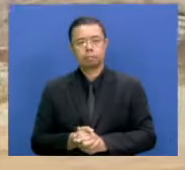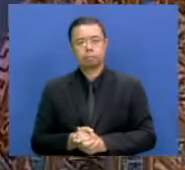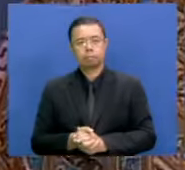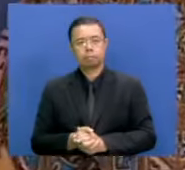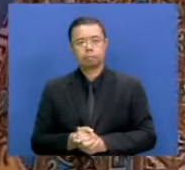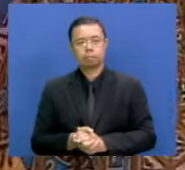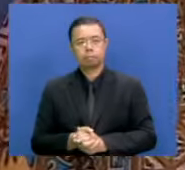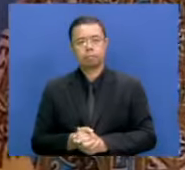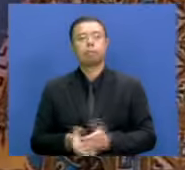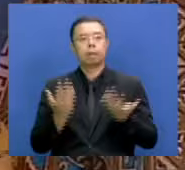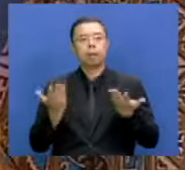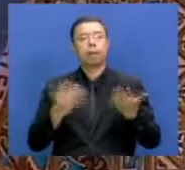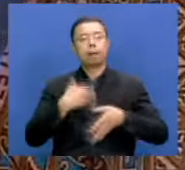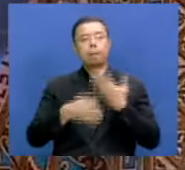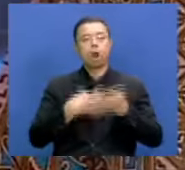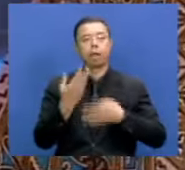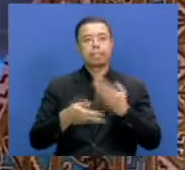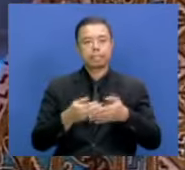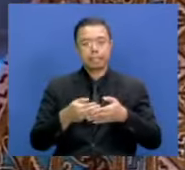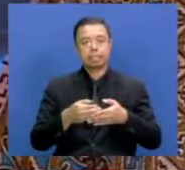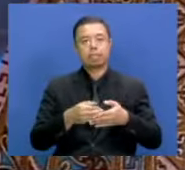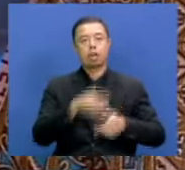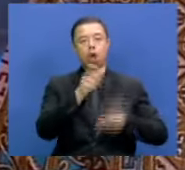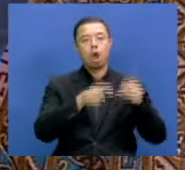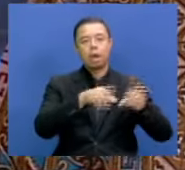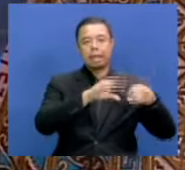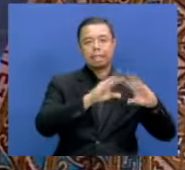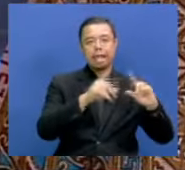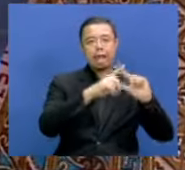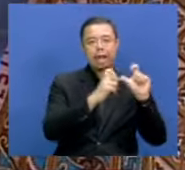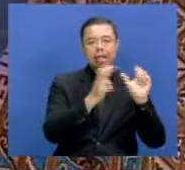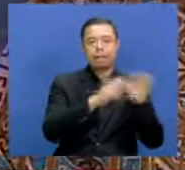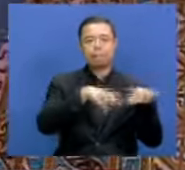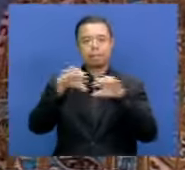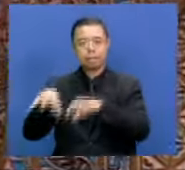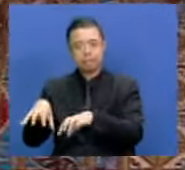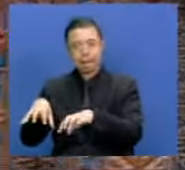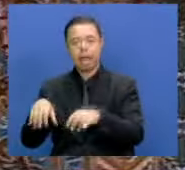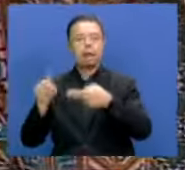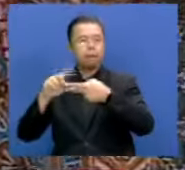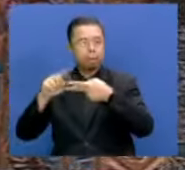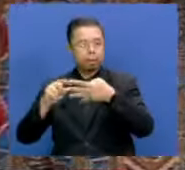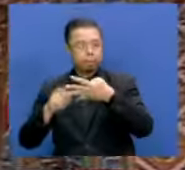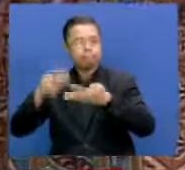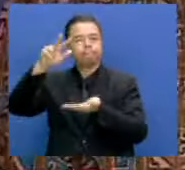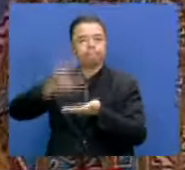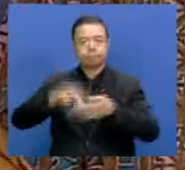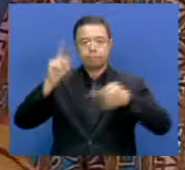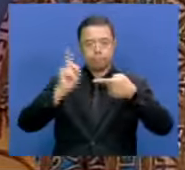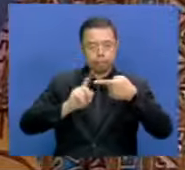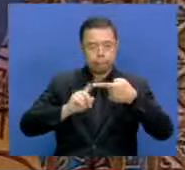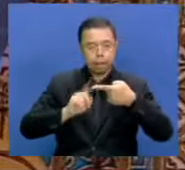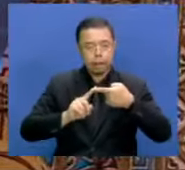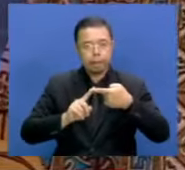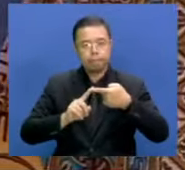Lalu bagaimana proses pemindahan IKN ke Ibu Kota Negara? Setidaknya ada beberapa prinsip. Akhirnya kita putuskan ini. Pertama,